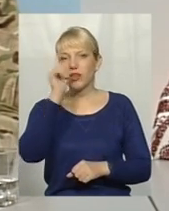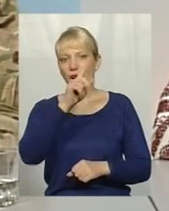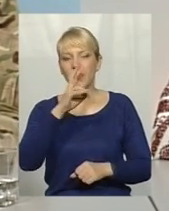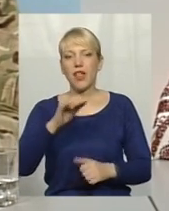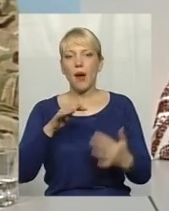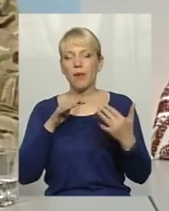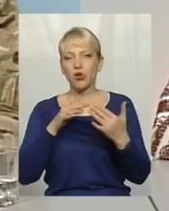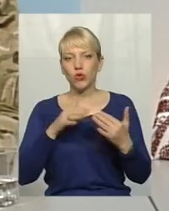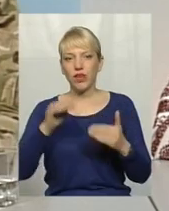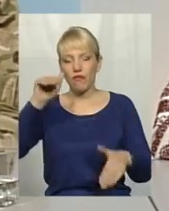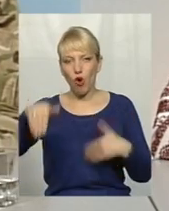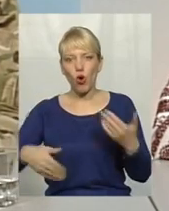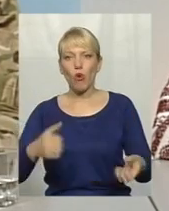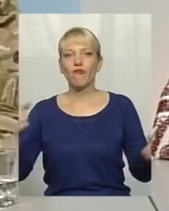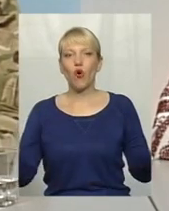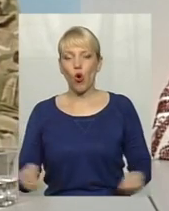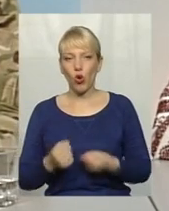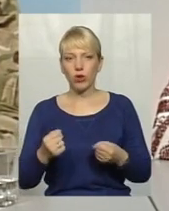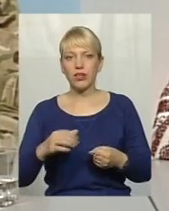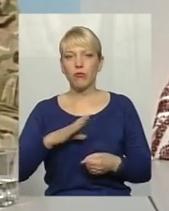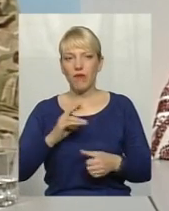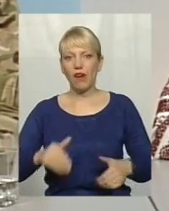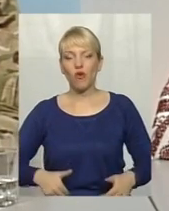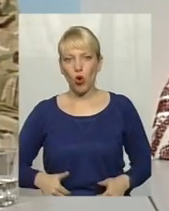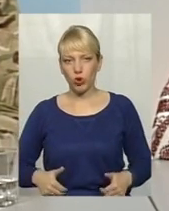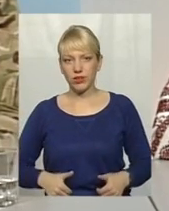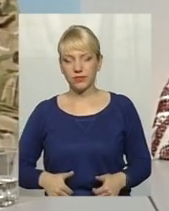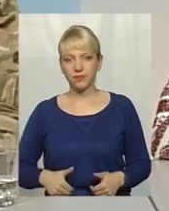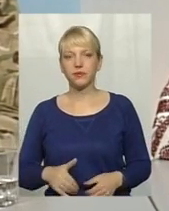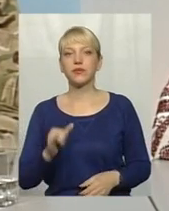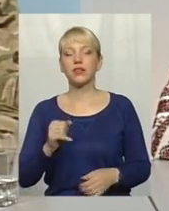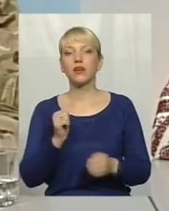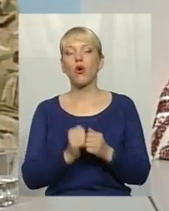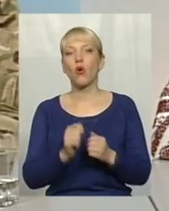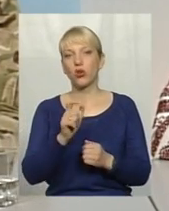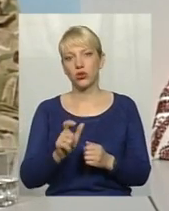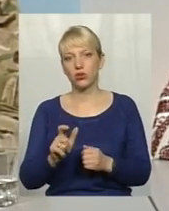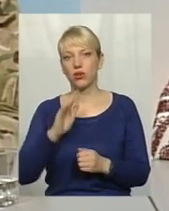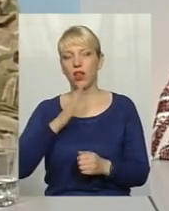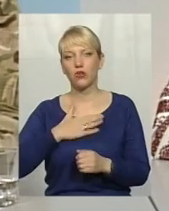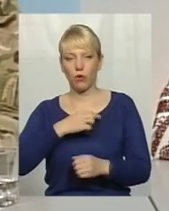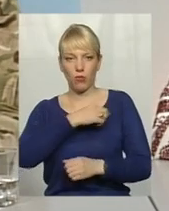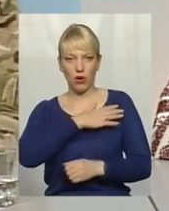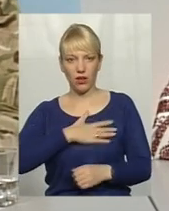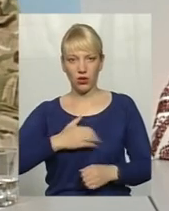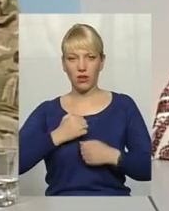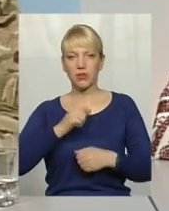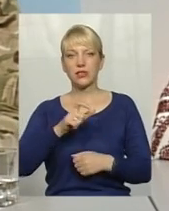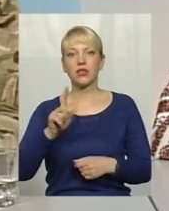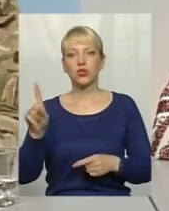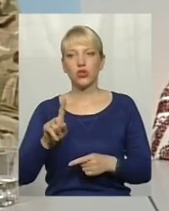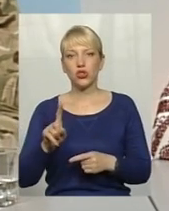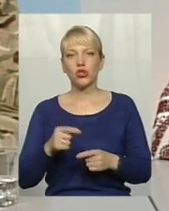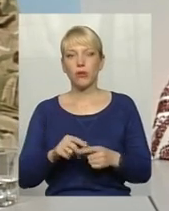передовій, в окопах, в холоді, буває в голоді. І кожного нашого пораненого бійця, щоб вона